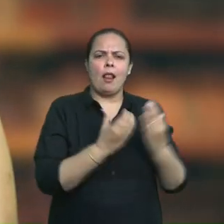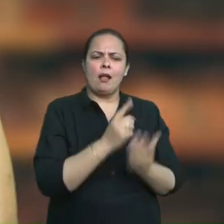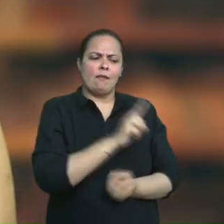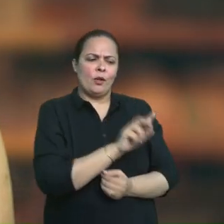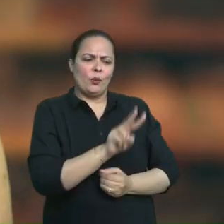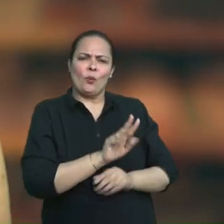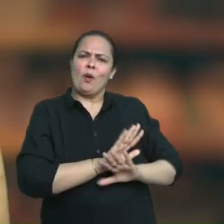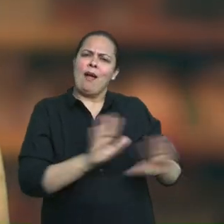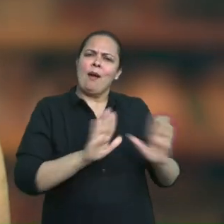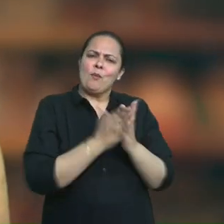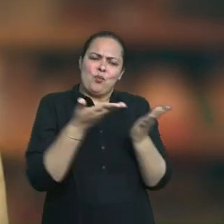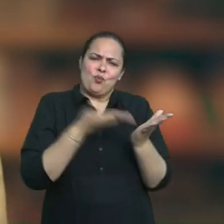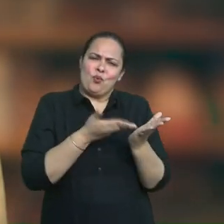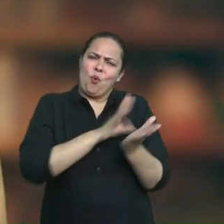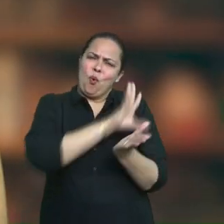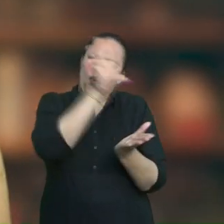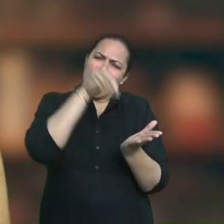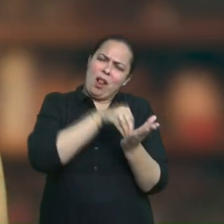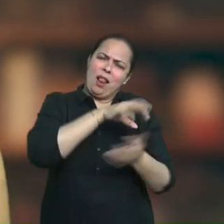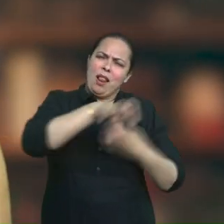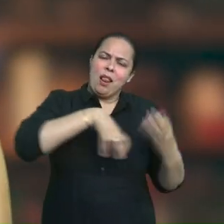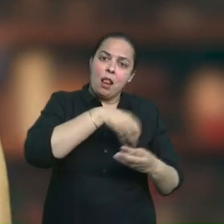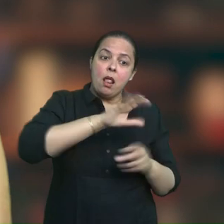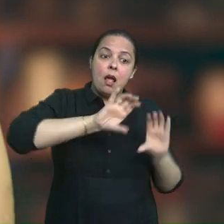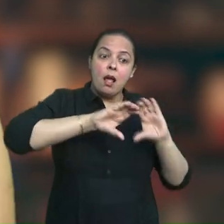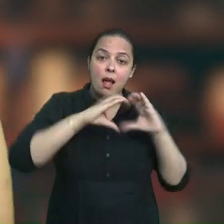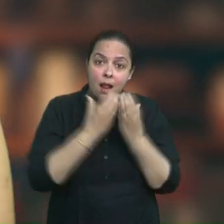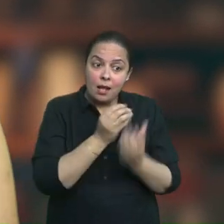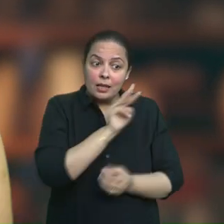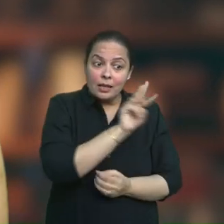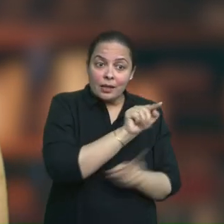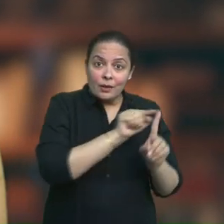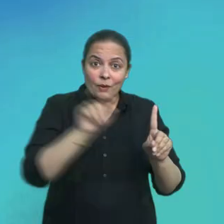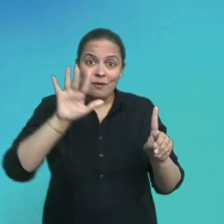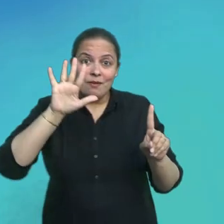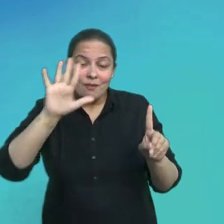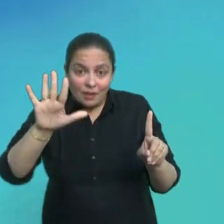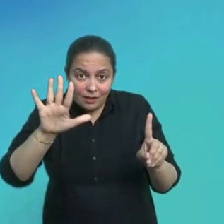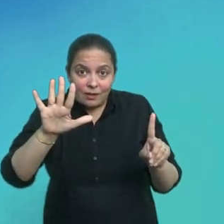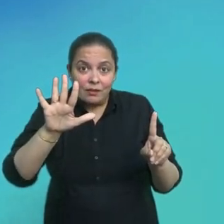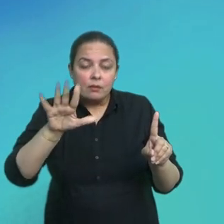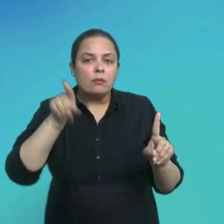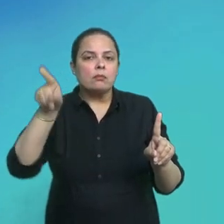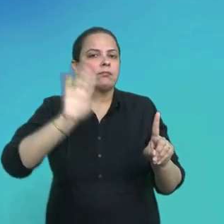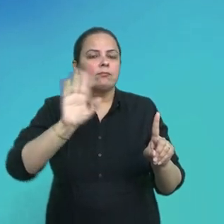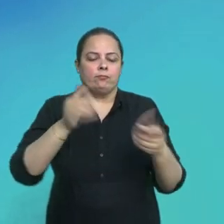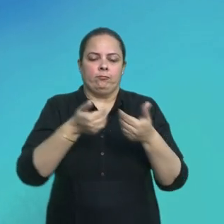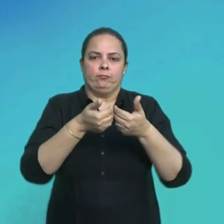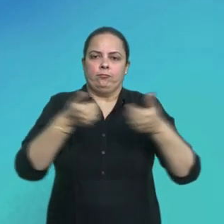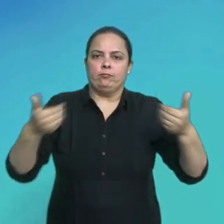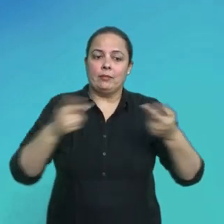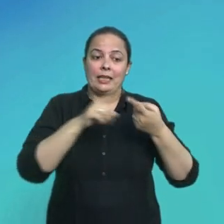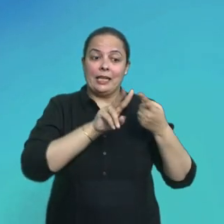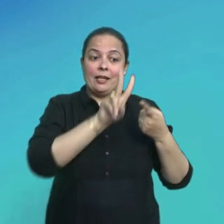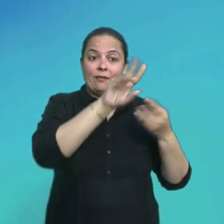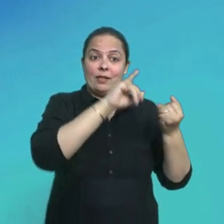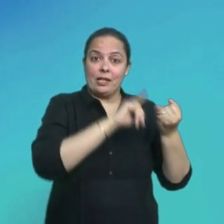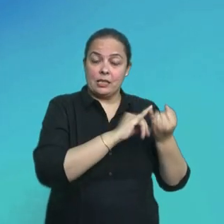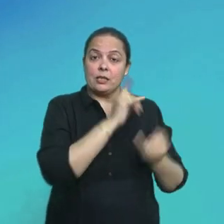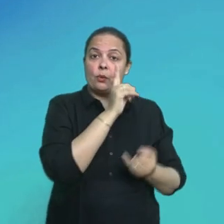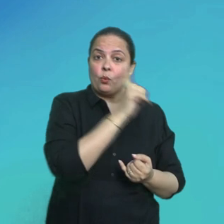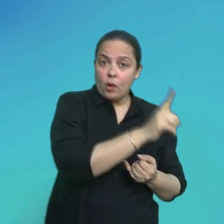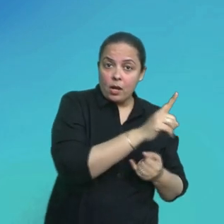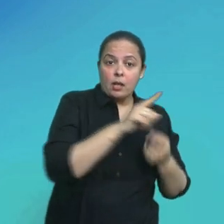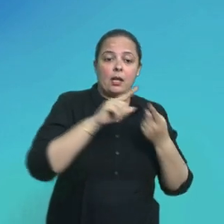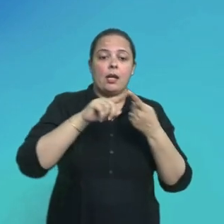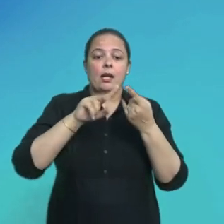प्रात्मिक स्तर के छोटे बच्चों पर पाठे चर्या के बोज को कम करने के लिए राश्रे पाठे चर्या रूप रेखा 2000 ने